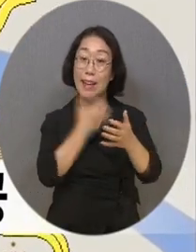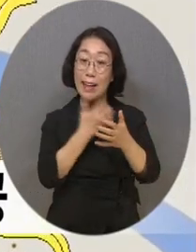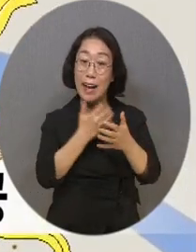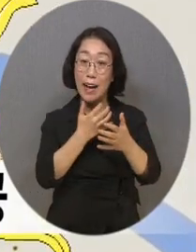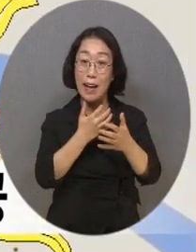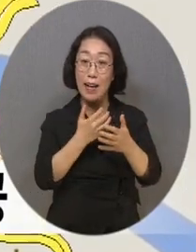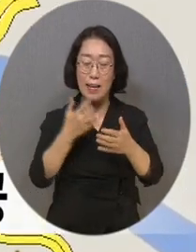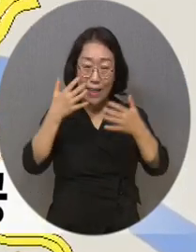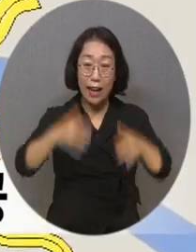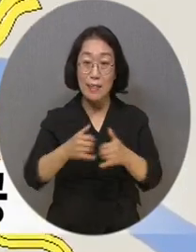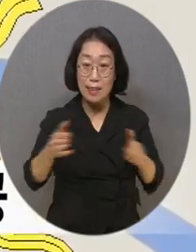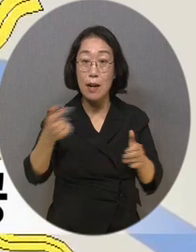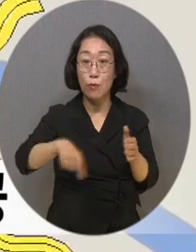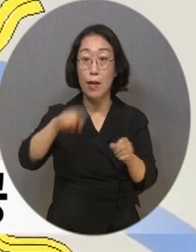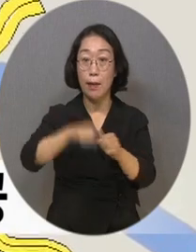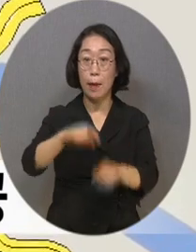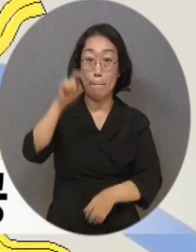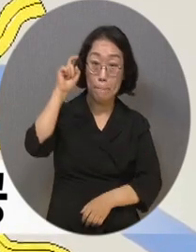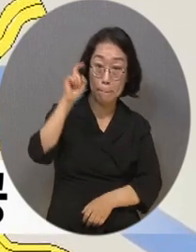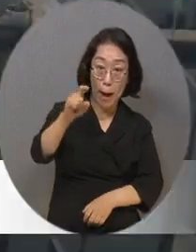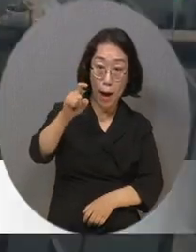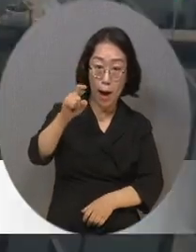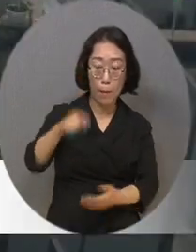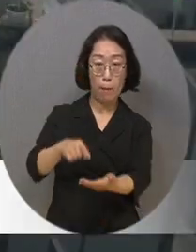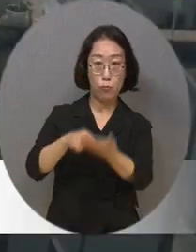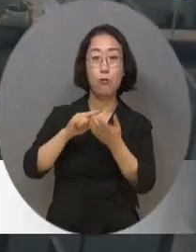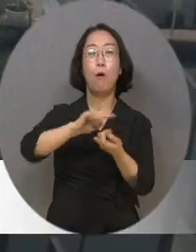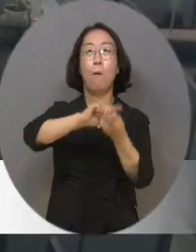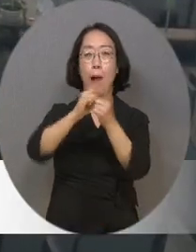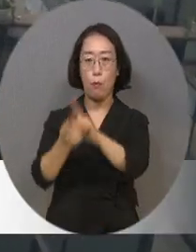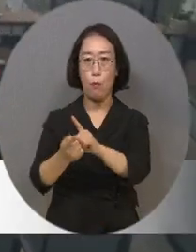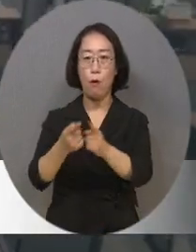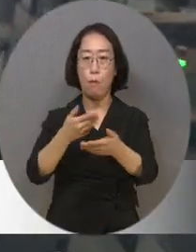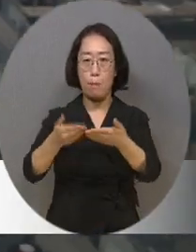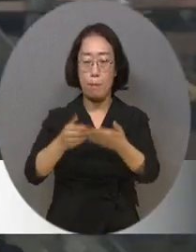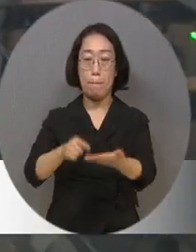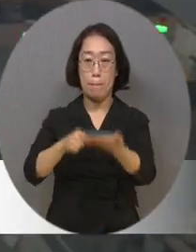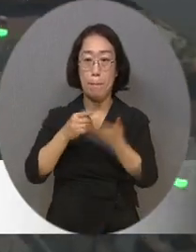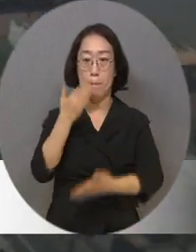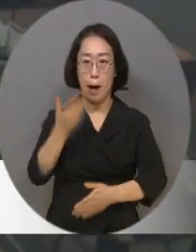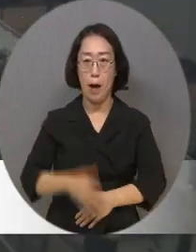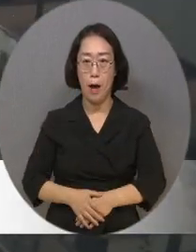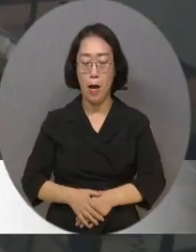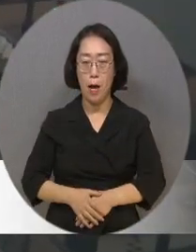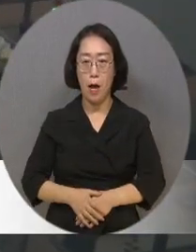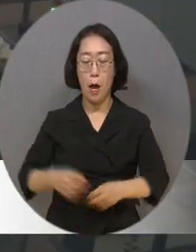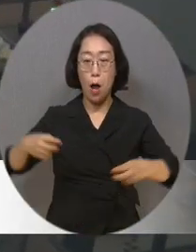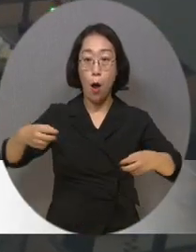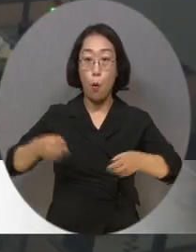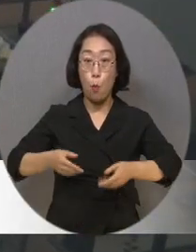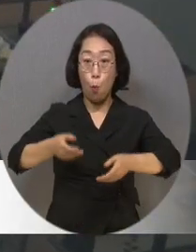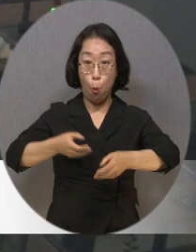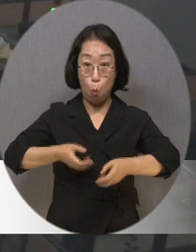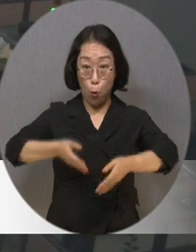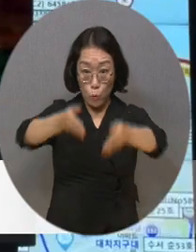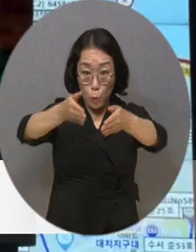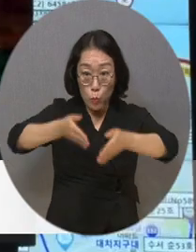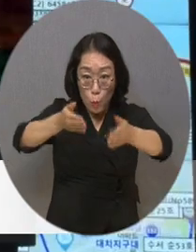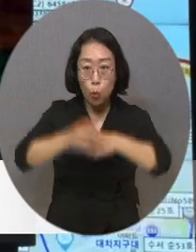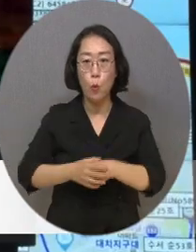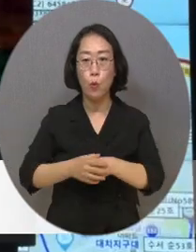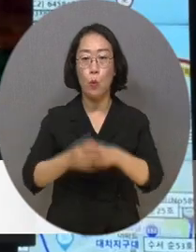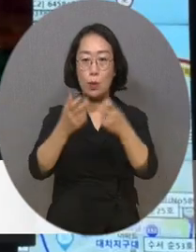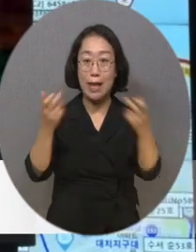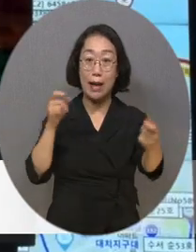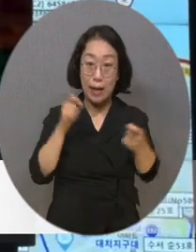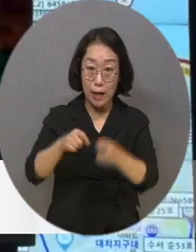배너를 클릭해 이용할 수 있도록 했습니다. 이를 통해 도시고속도로, 남산권, 수도권, 정체에보지도 등